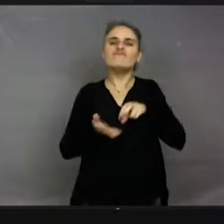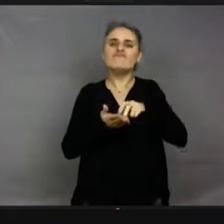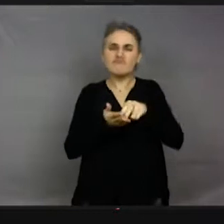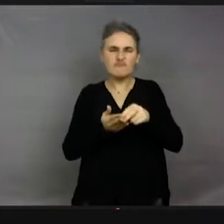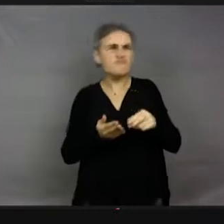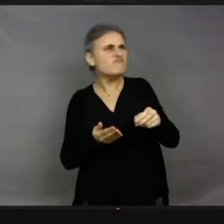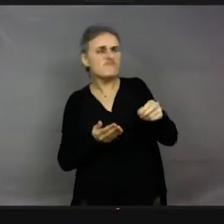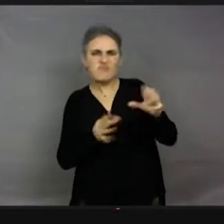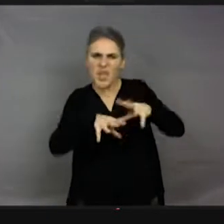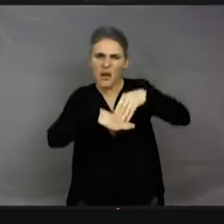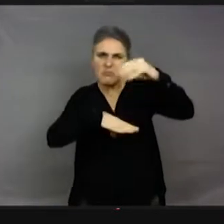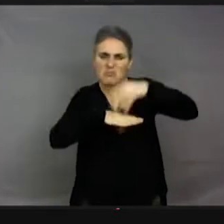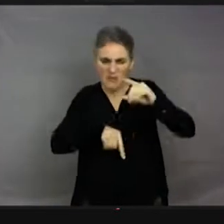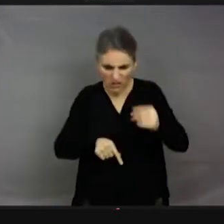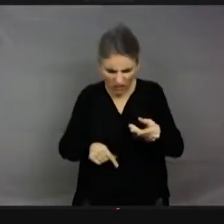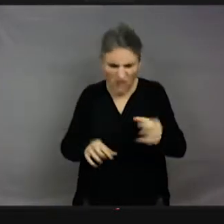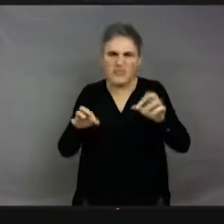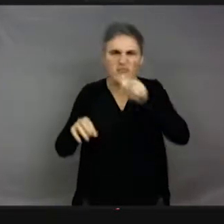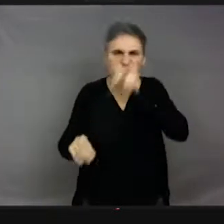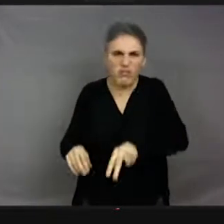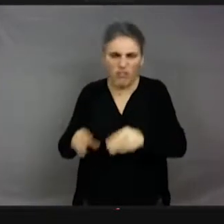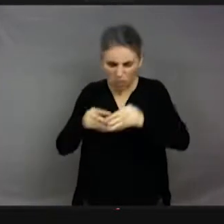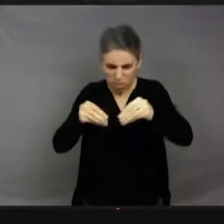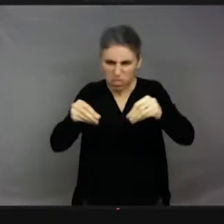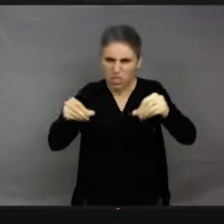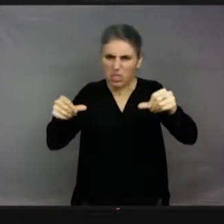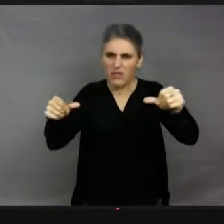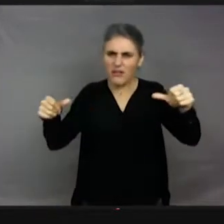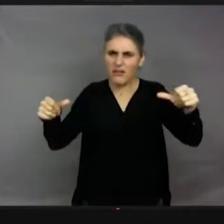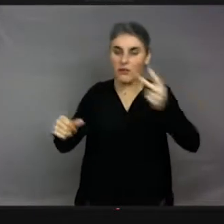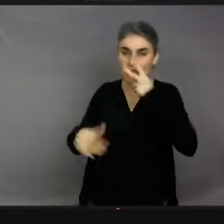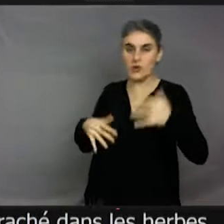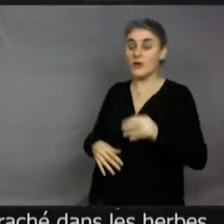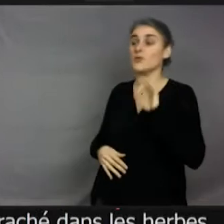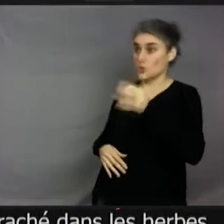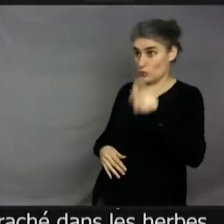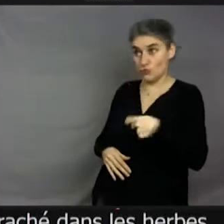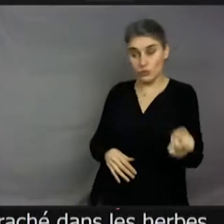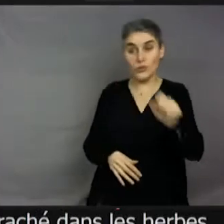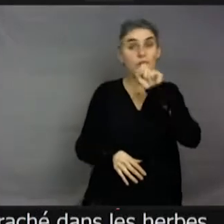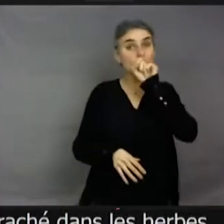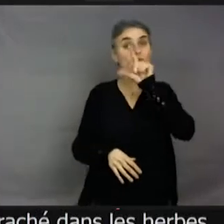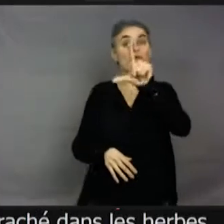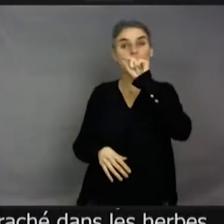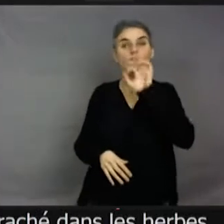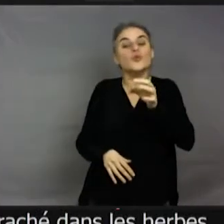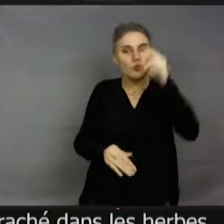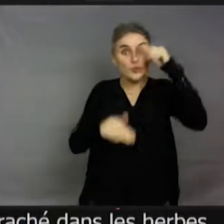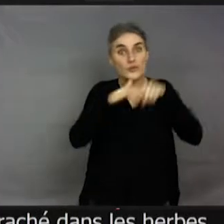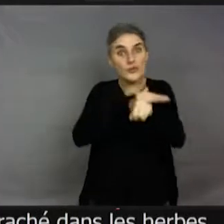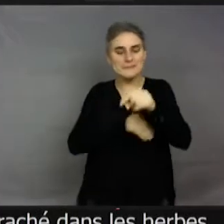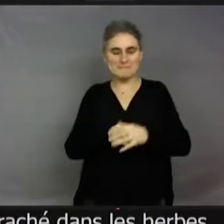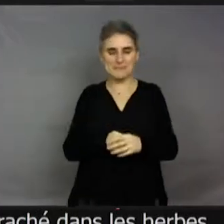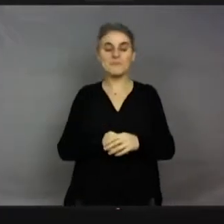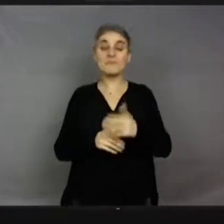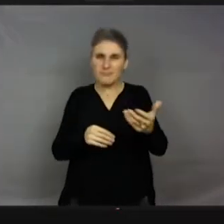dans les herbes. Vous avez déjà vu ça ? Bien sûr, on n'a tous vu que des crachats de coucou. Ça,'est évident. Normalement, tous les randonneurs qui se